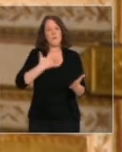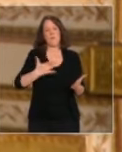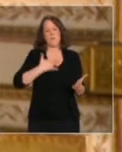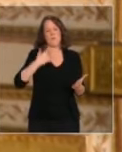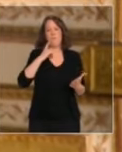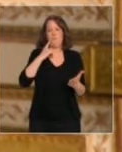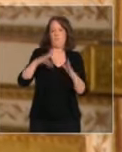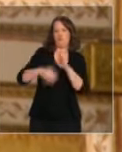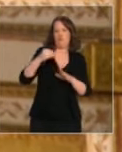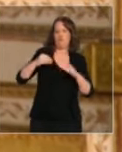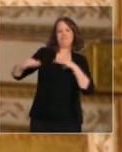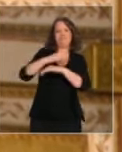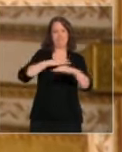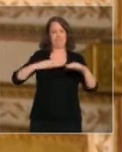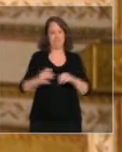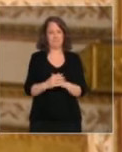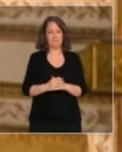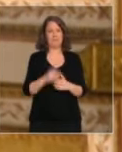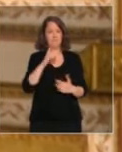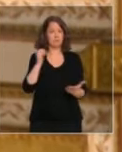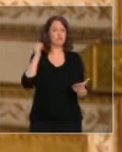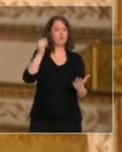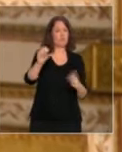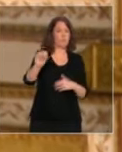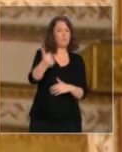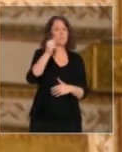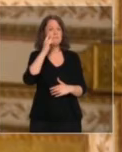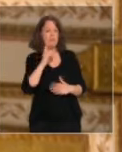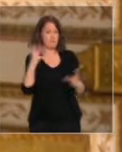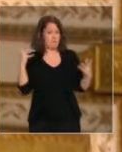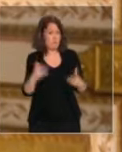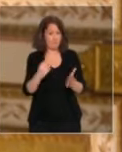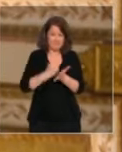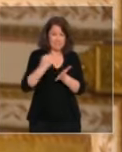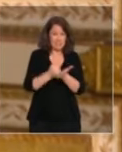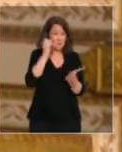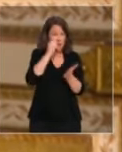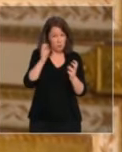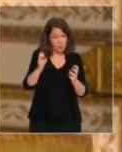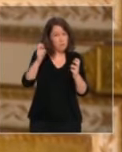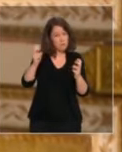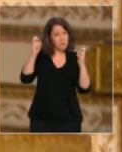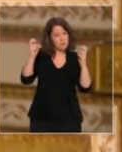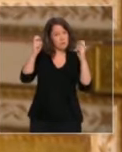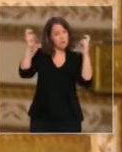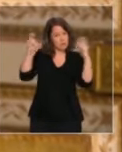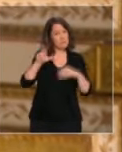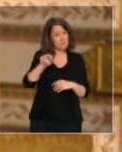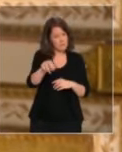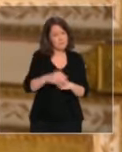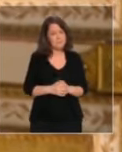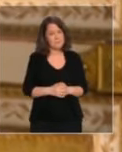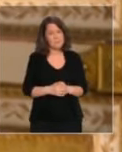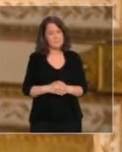D'ici là et dans les prochaines semaines, nous allons continuer d'augmenter le nombre de tests faits chaque jour. C'est ce qui, depuis 15